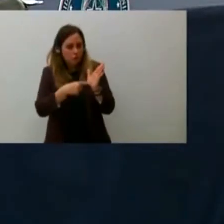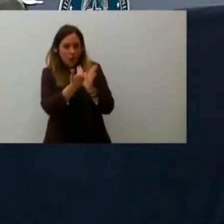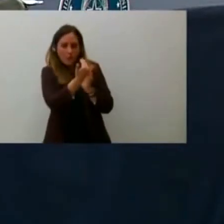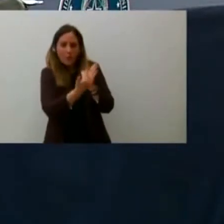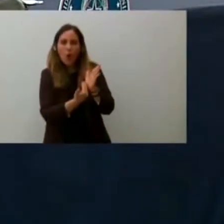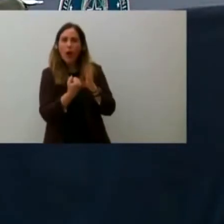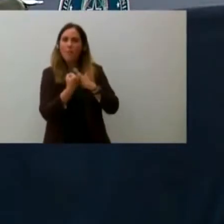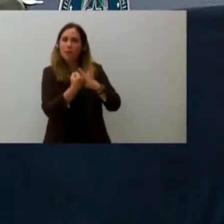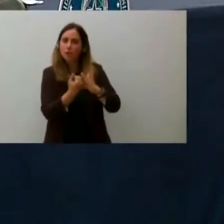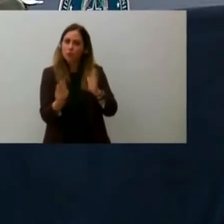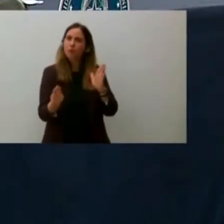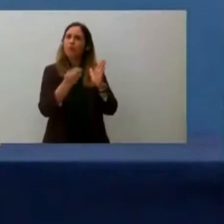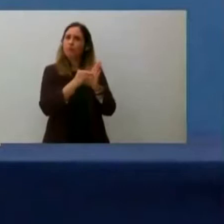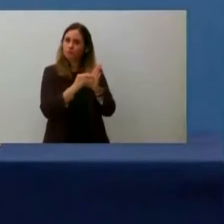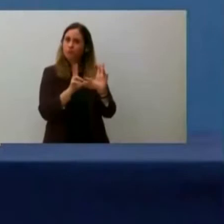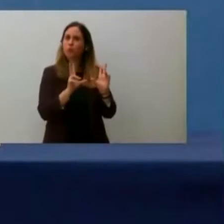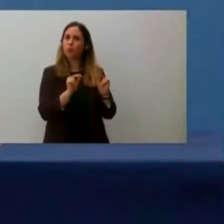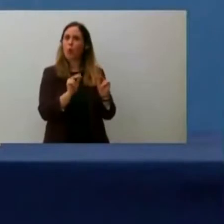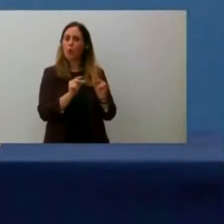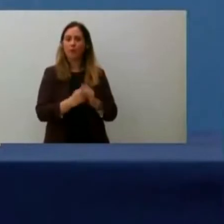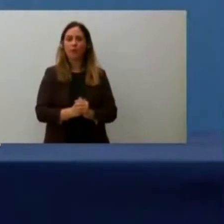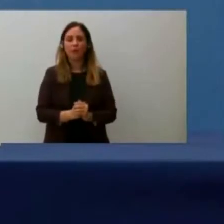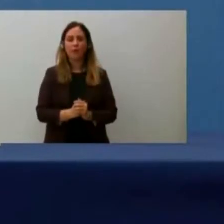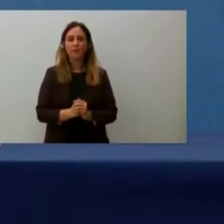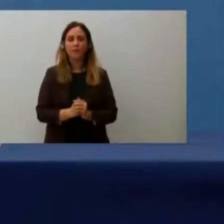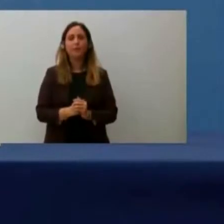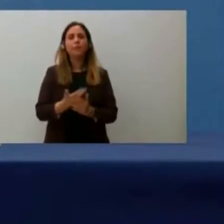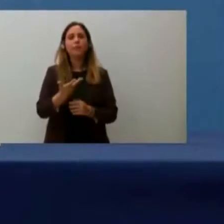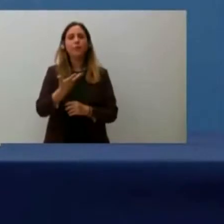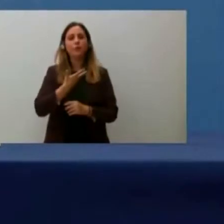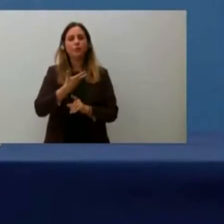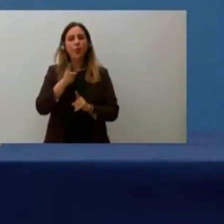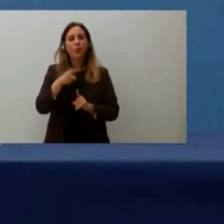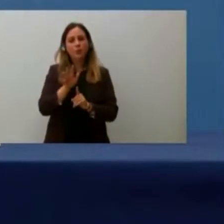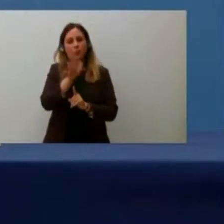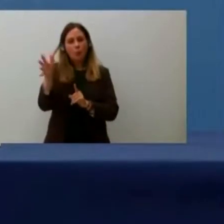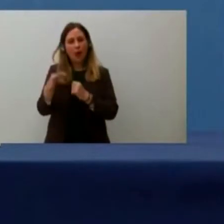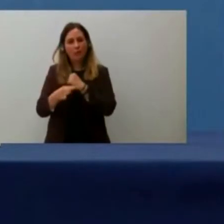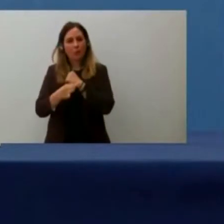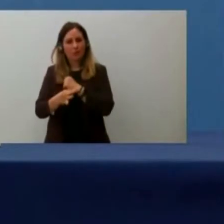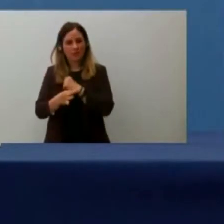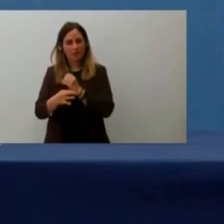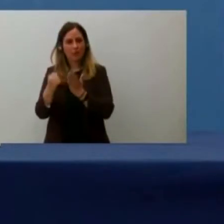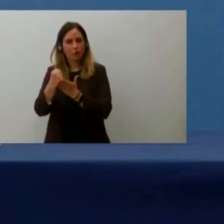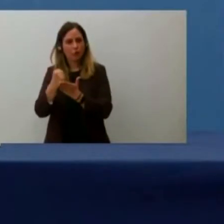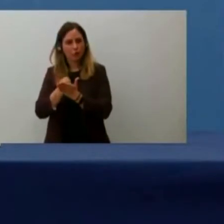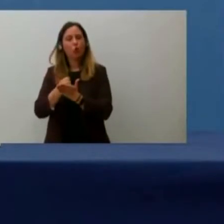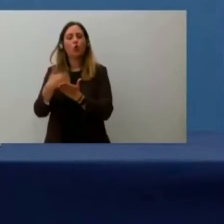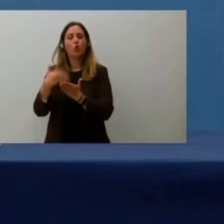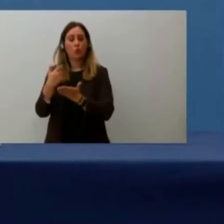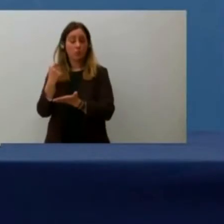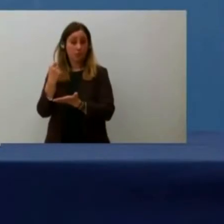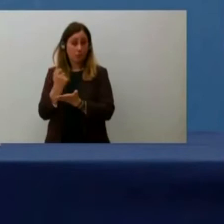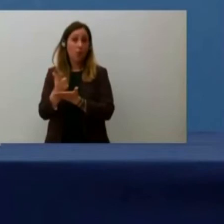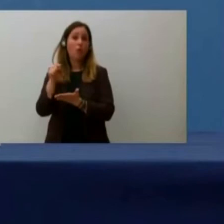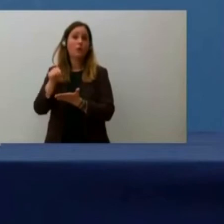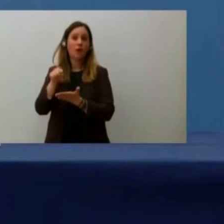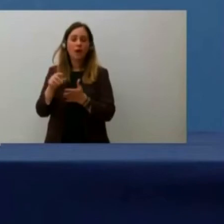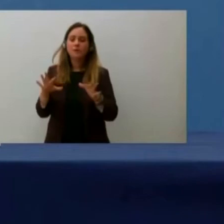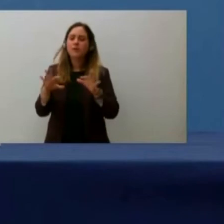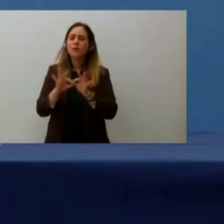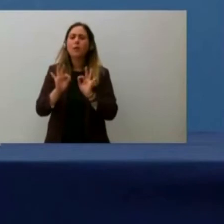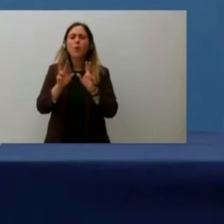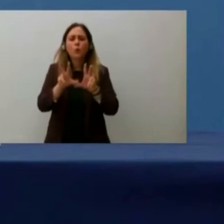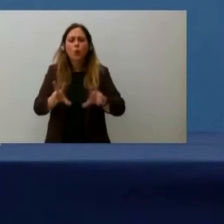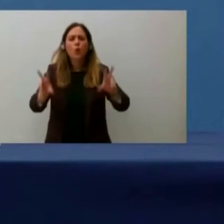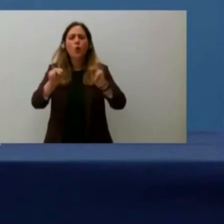sostegno. C'è poi un altro provvedimento molto importante per favorire la ricapitalizzazione